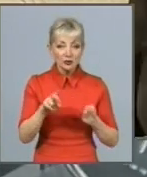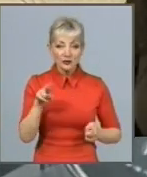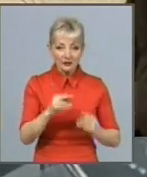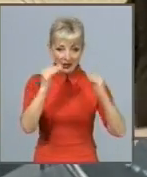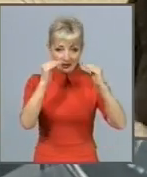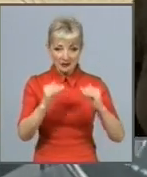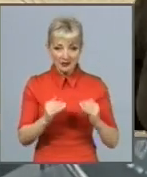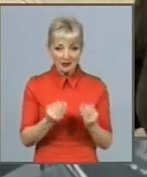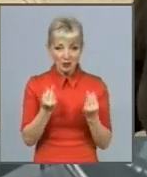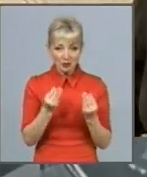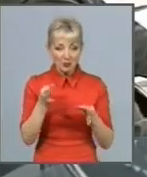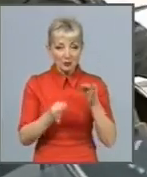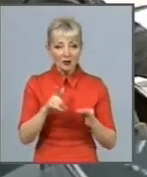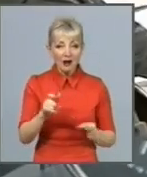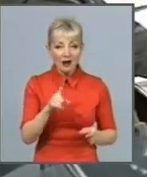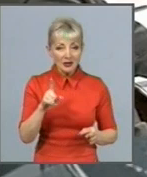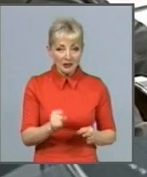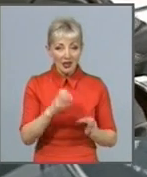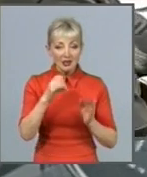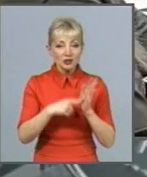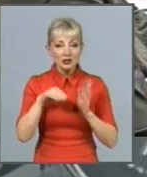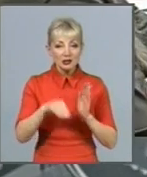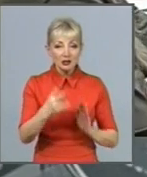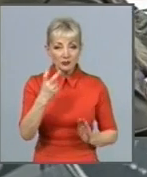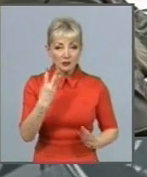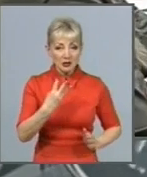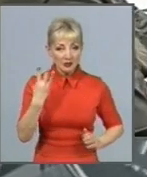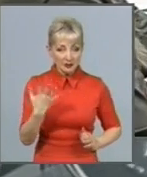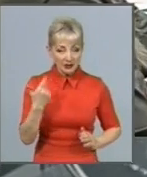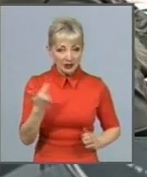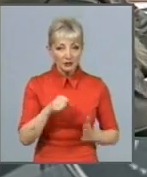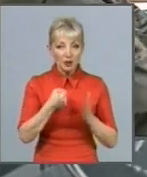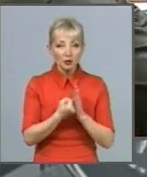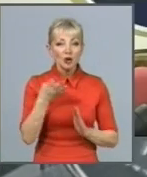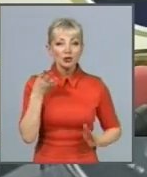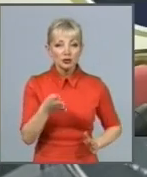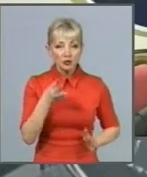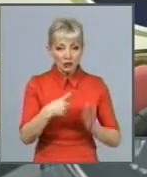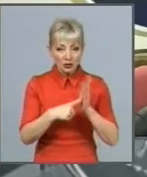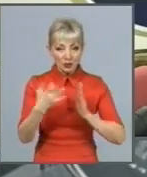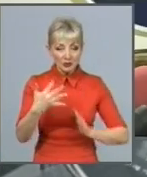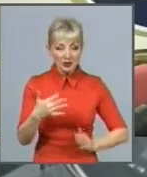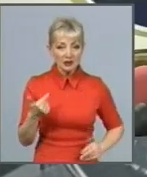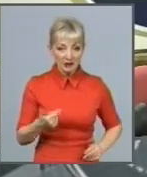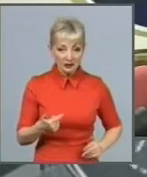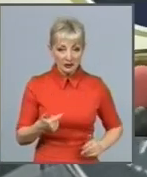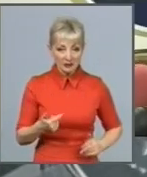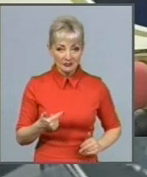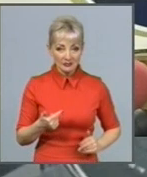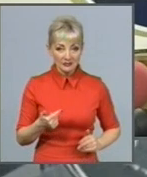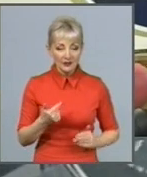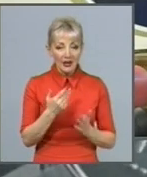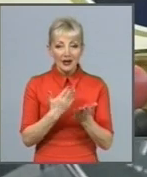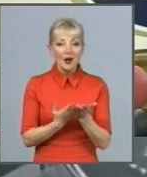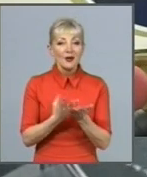природного газу – з 6 235 гривень до 4 650 гривень. Внизу платіжки, мелким